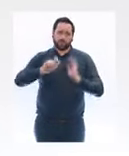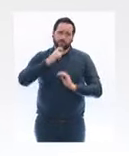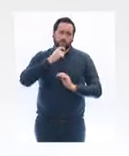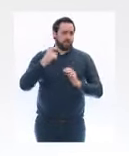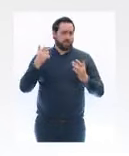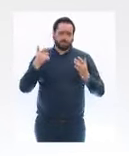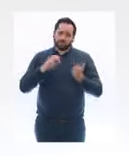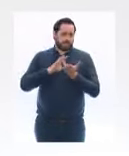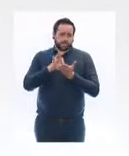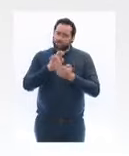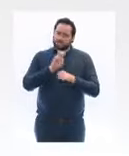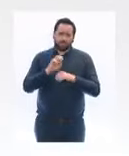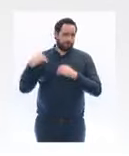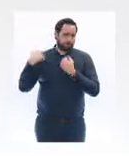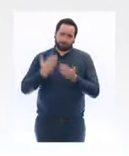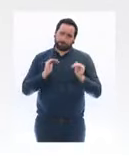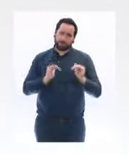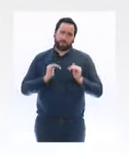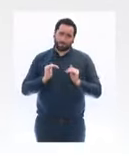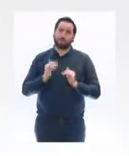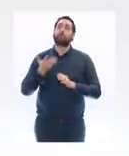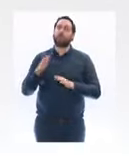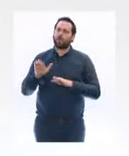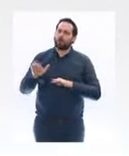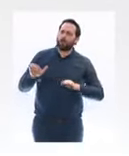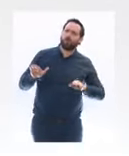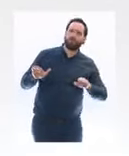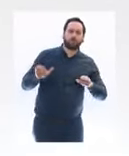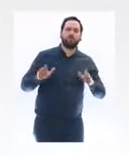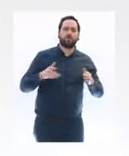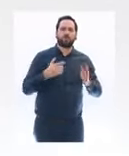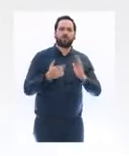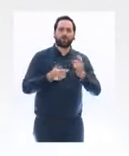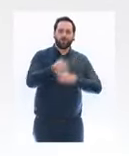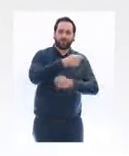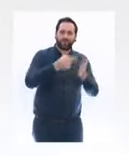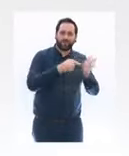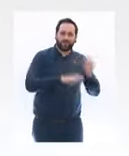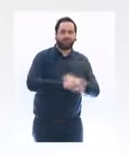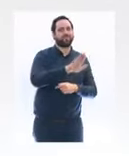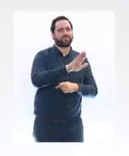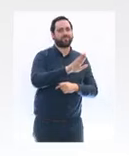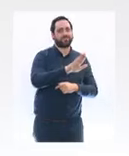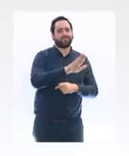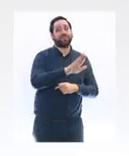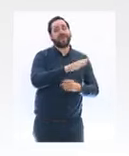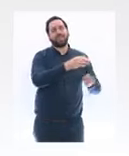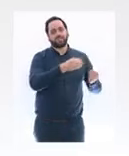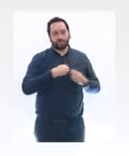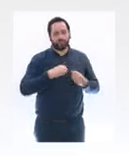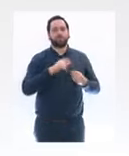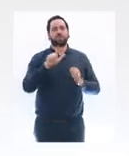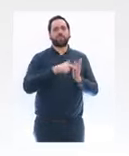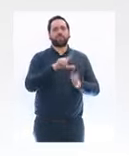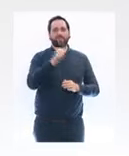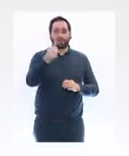qu'il ne faut pas engager la relance économique dont dépendra le rebond de 2021 et la sortie de la crise en